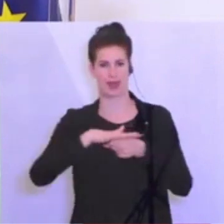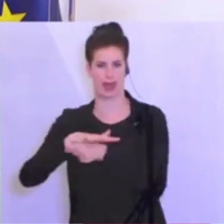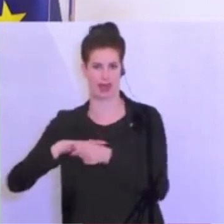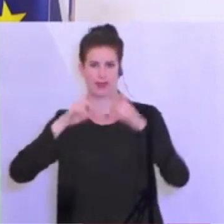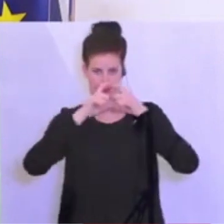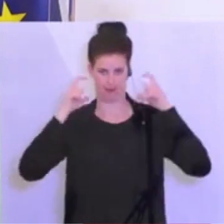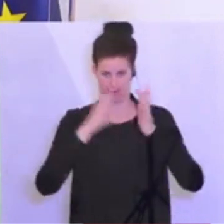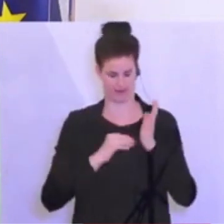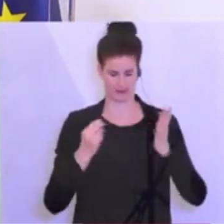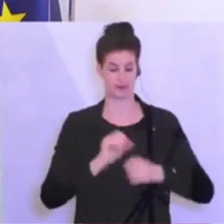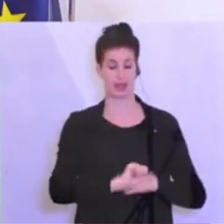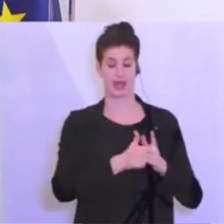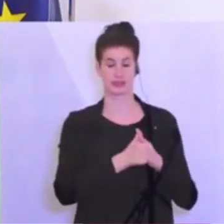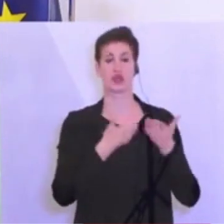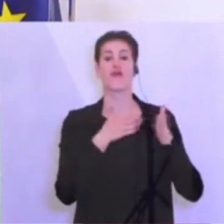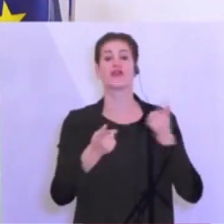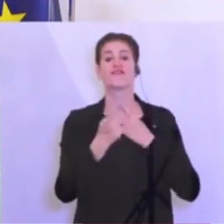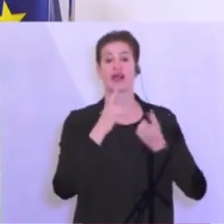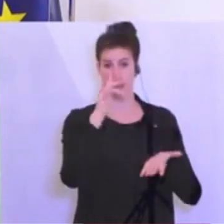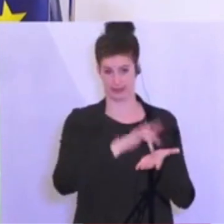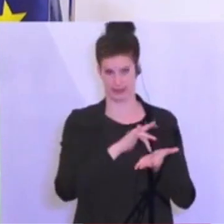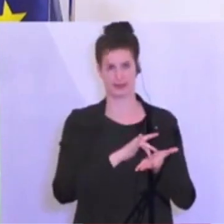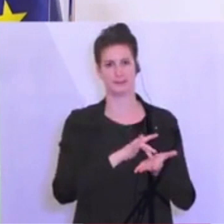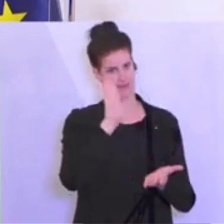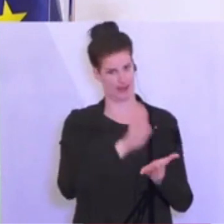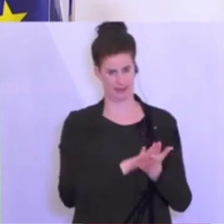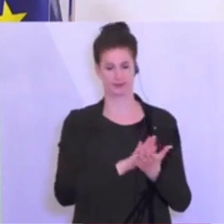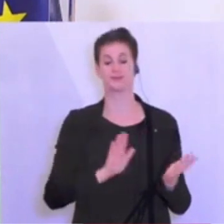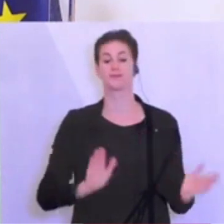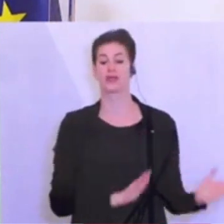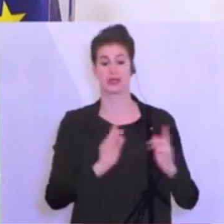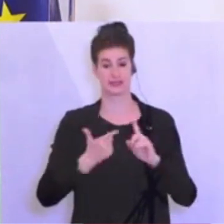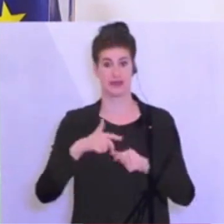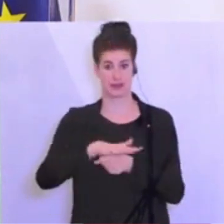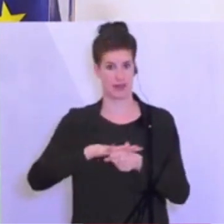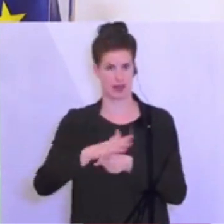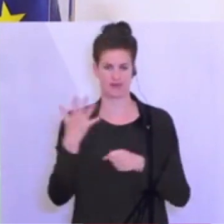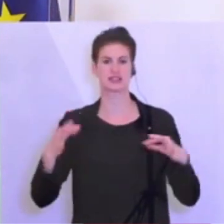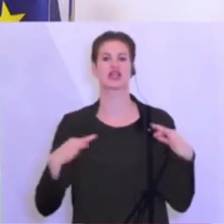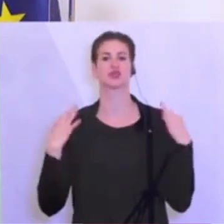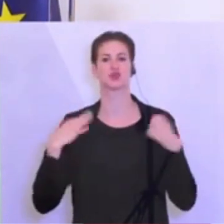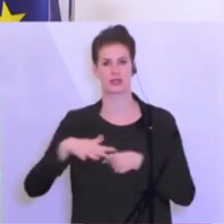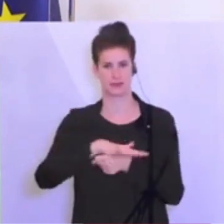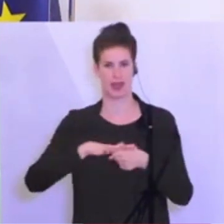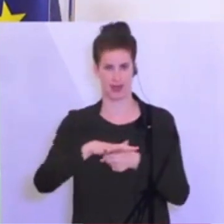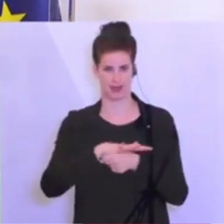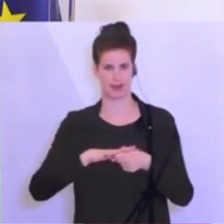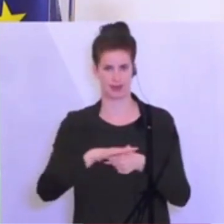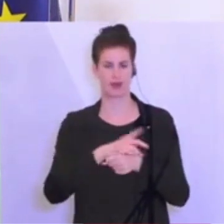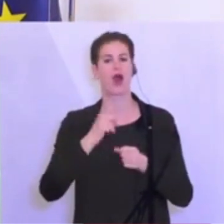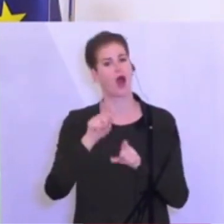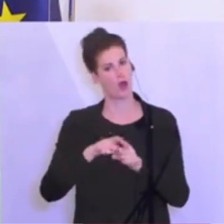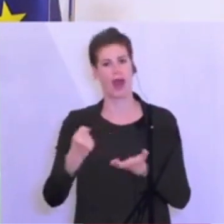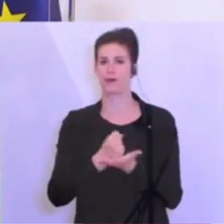zum ersten in den öffentlichen Verkehrsmitteln, zum zweiten im Gesundheitsbereich inklusive der